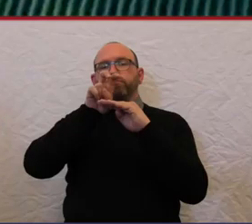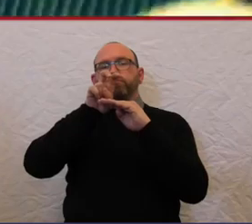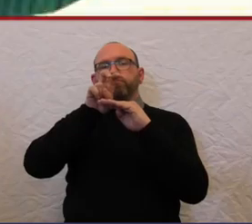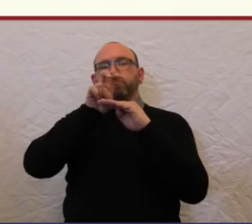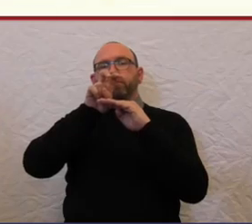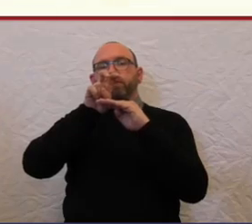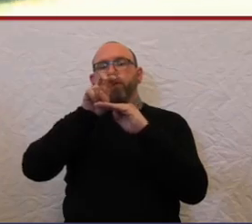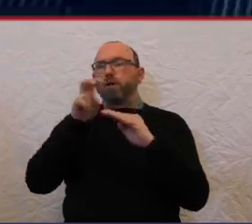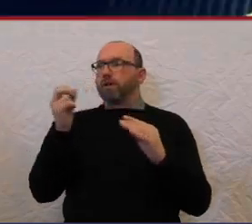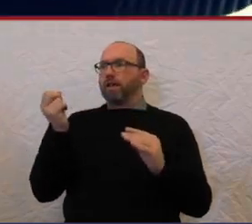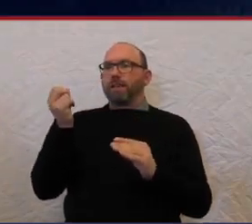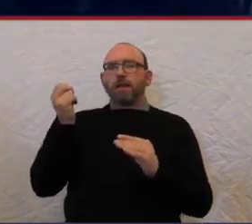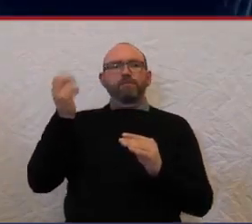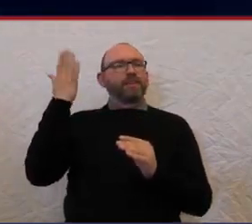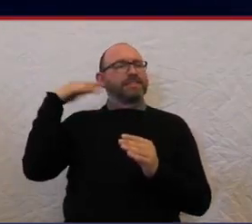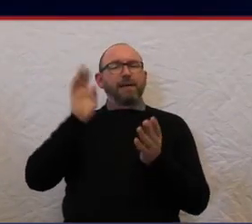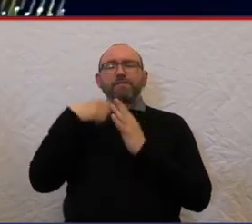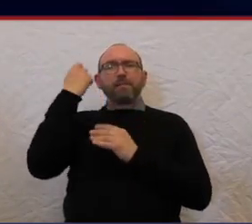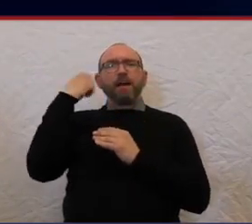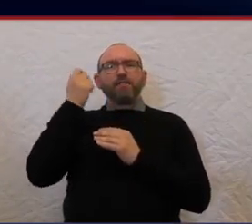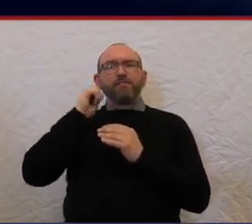Und ich dachte, ich fühle mich wie bei Transformers.